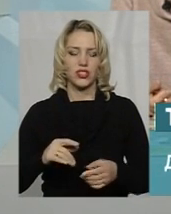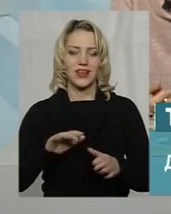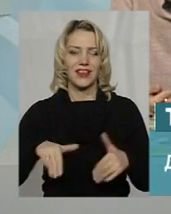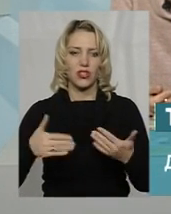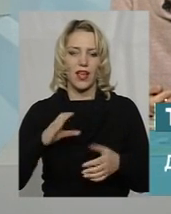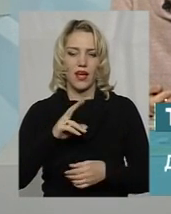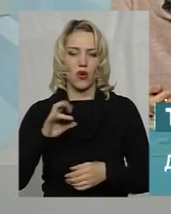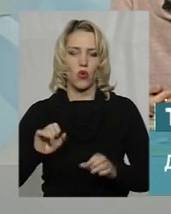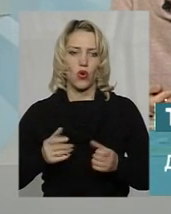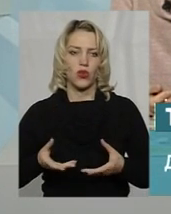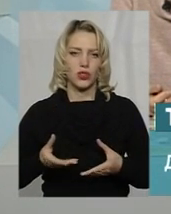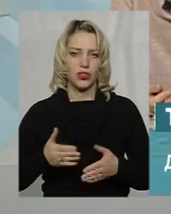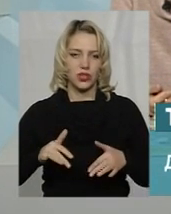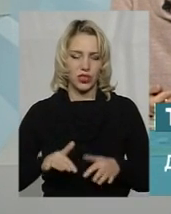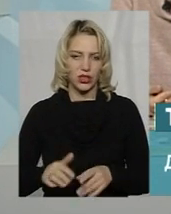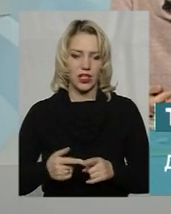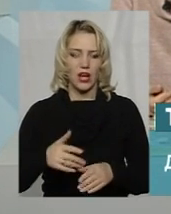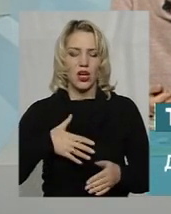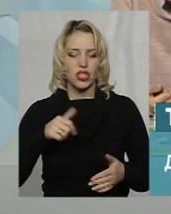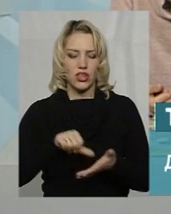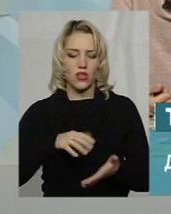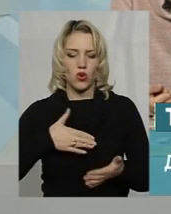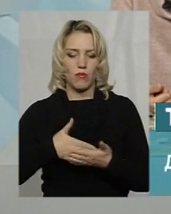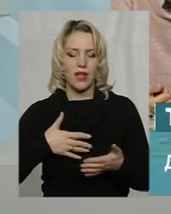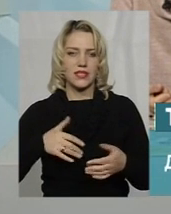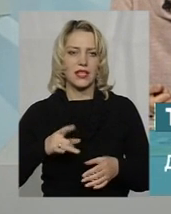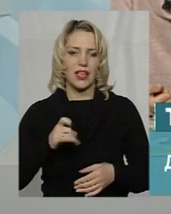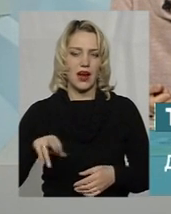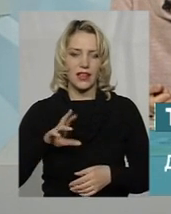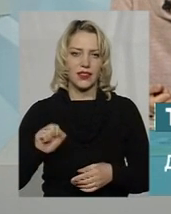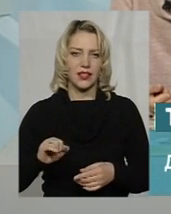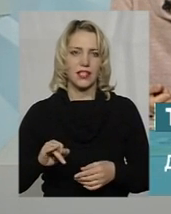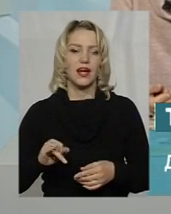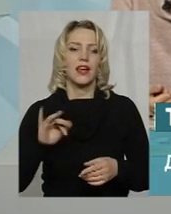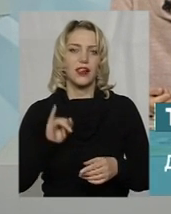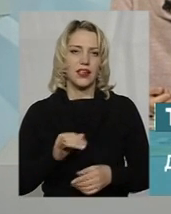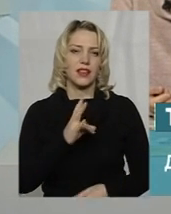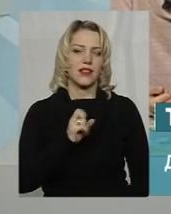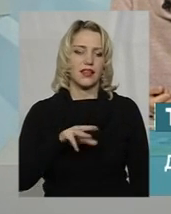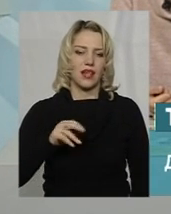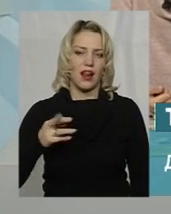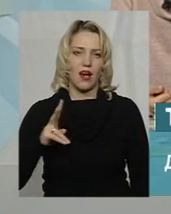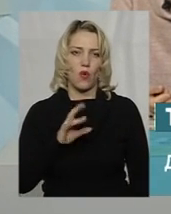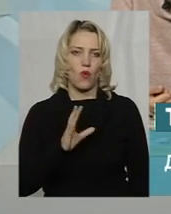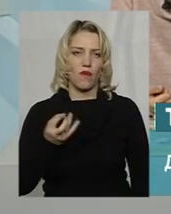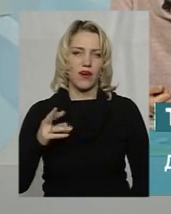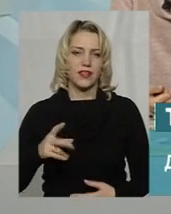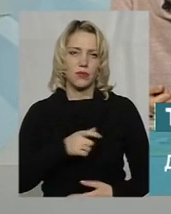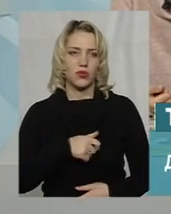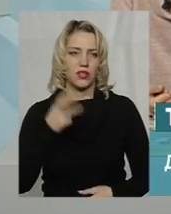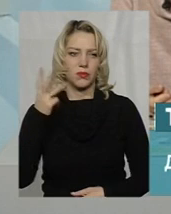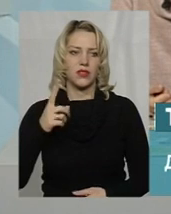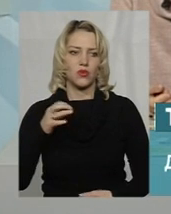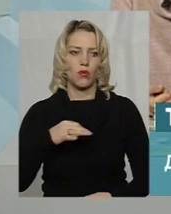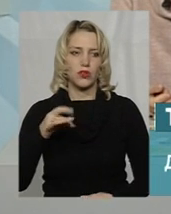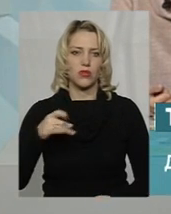«Екодія», членом громадської ради при Держатомрегулювання України та з Наталією Коваль, депутатом Хмельницької обласної